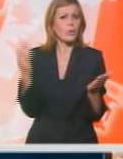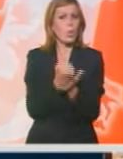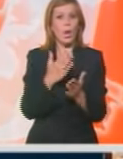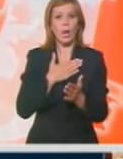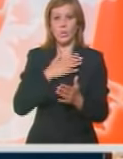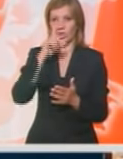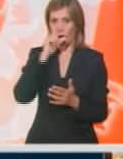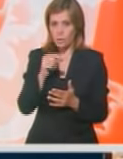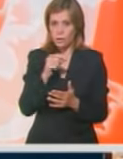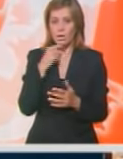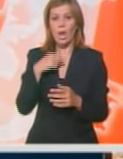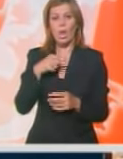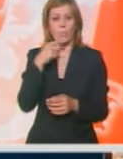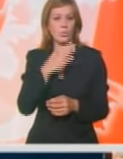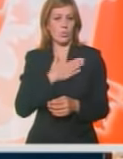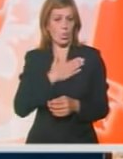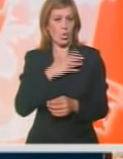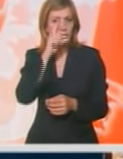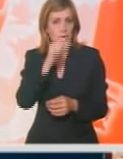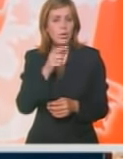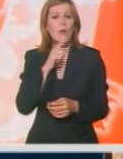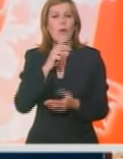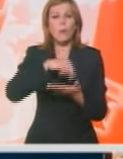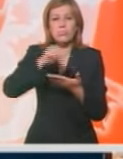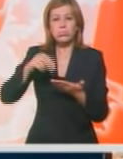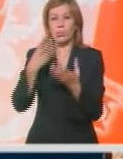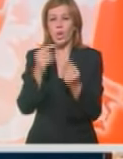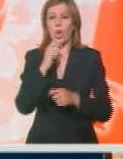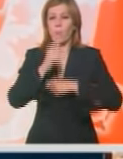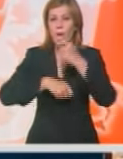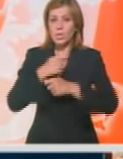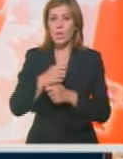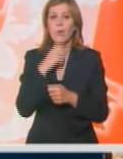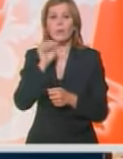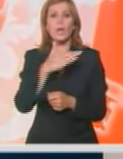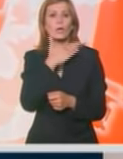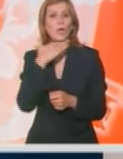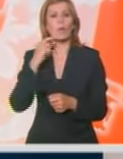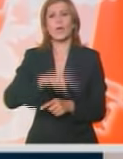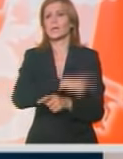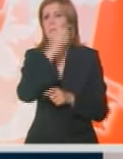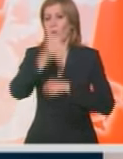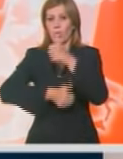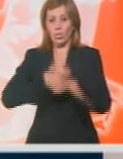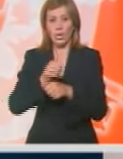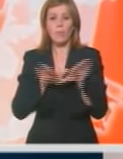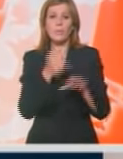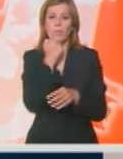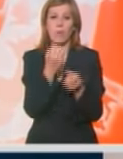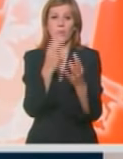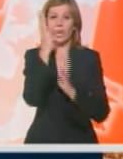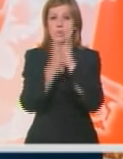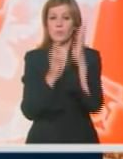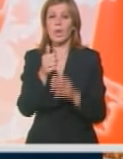naše opštine, pričamo o njima, koje su ugovorile toliko poslova da im je dovoljno za celu godinu. Ministarstvo poljoprivrede,